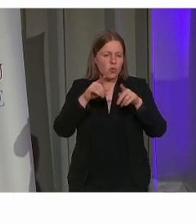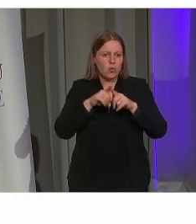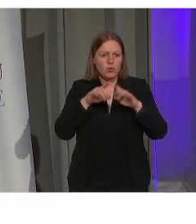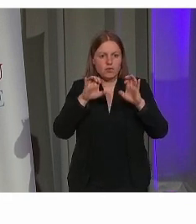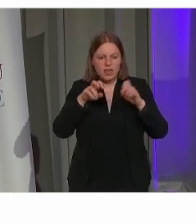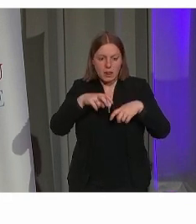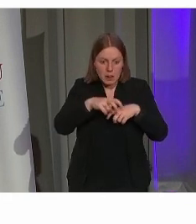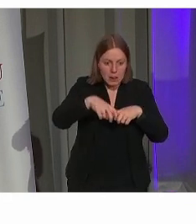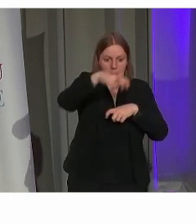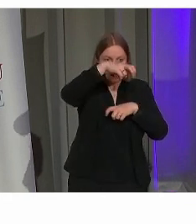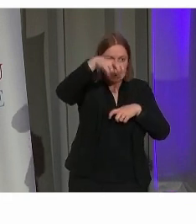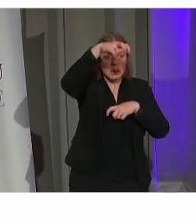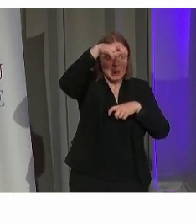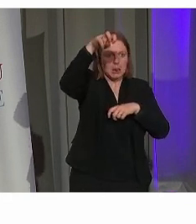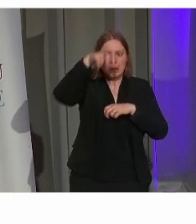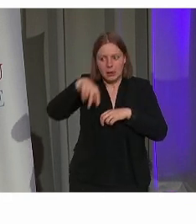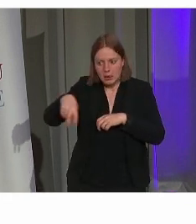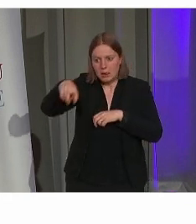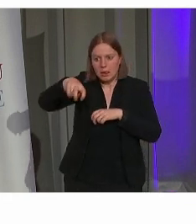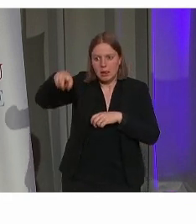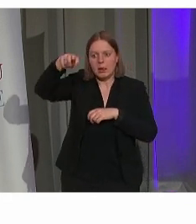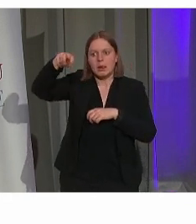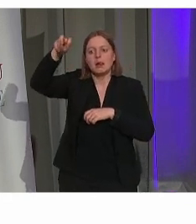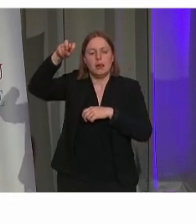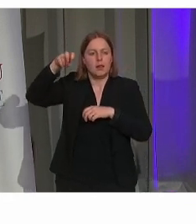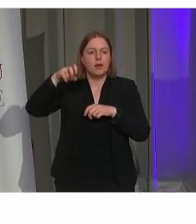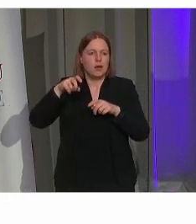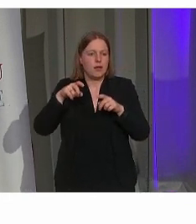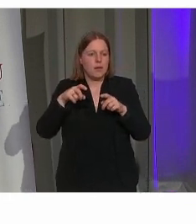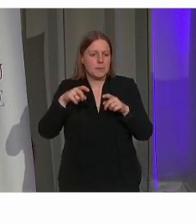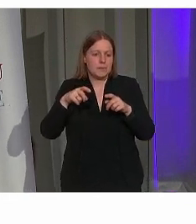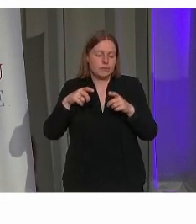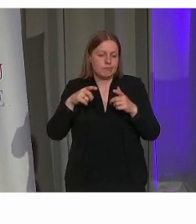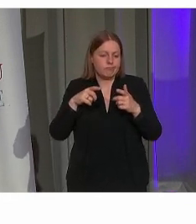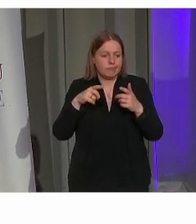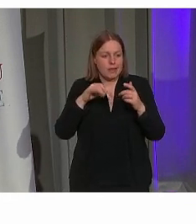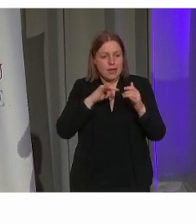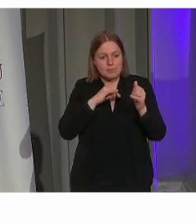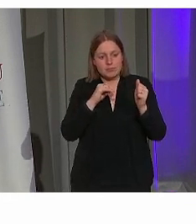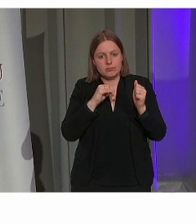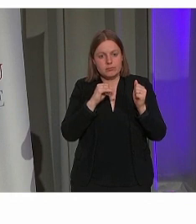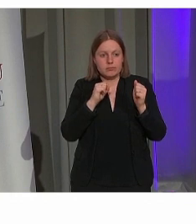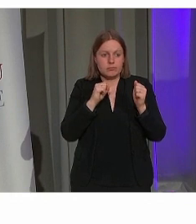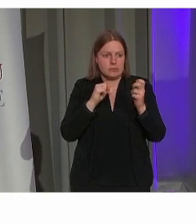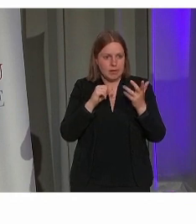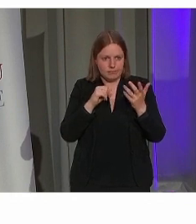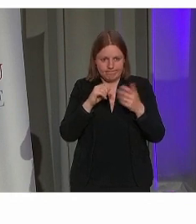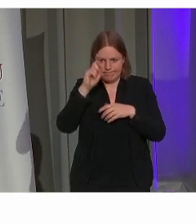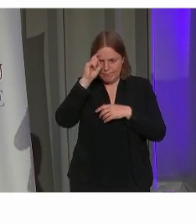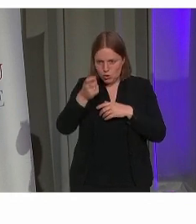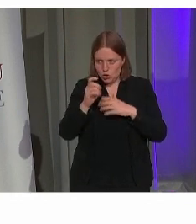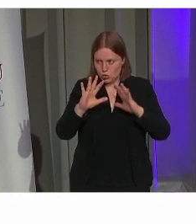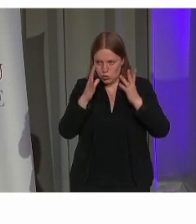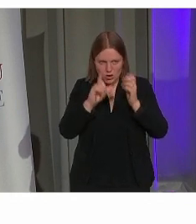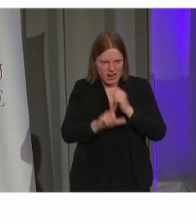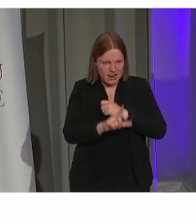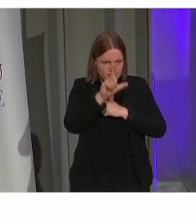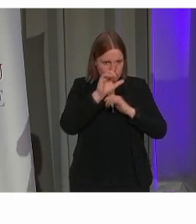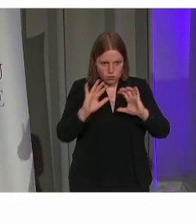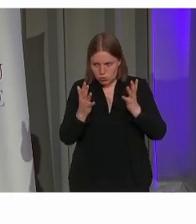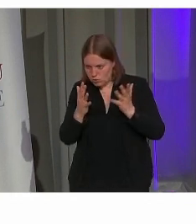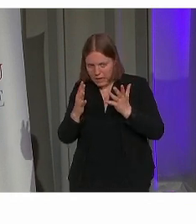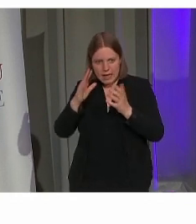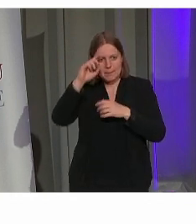wenteltrappen zijn, waarbij er gekozen is of de mogelijkheid niet direct gevonden is om een lift te plaatsen.